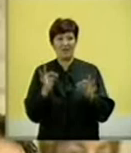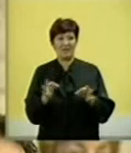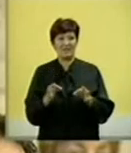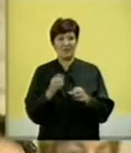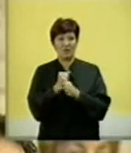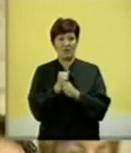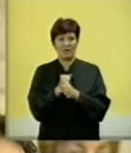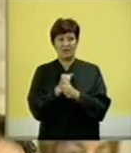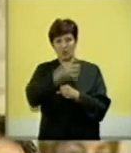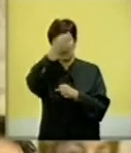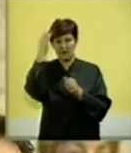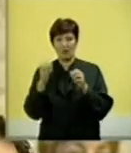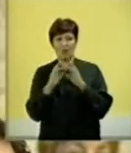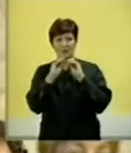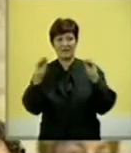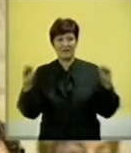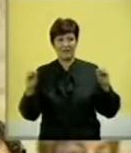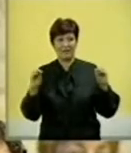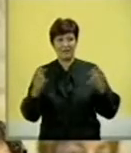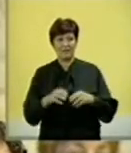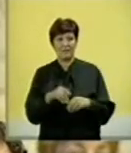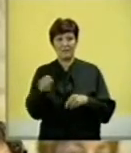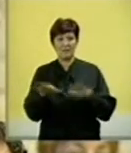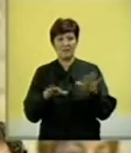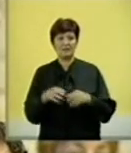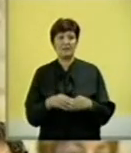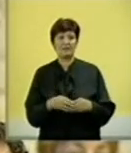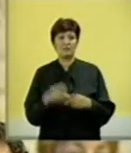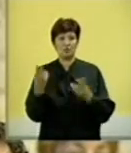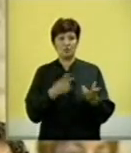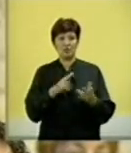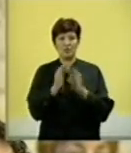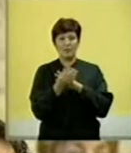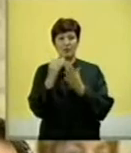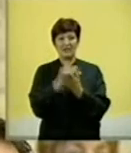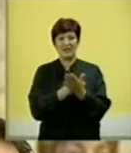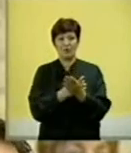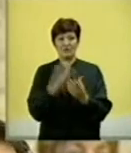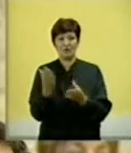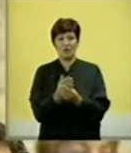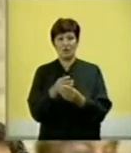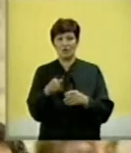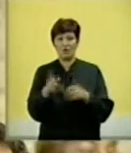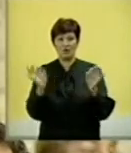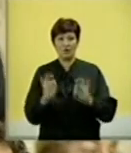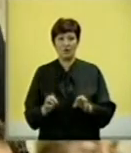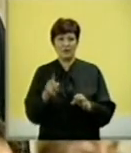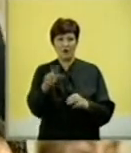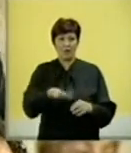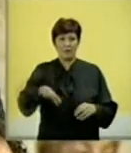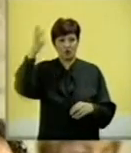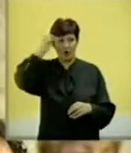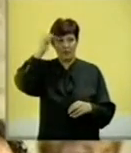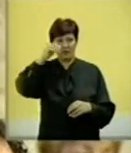radu nacionalnih saveta jeste da u određenim ministarstvima se prosto donesu određene podzakonske akta koje se tiču te regulative. Da li je to oblast